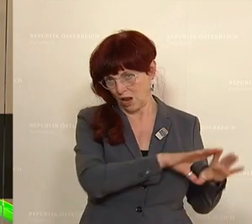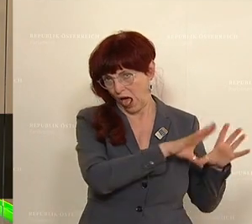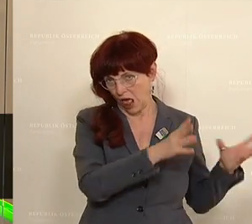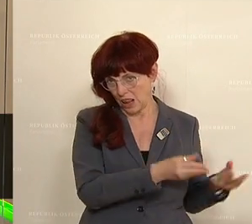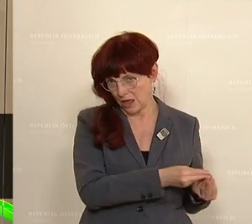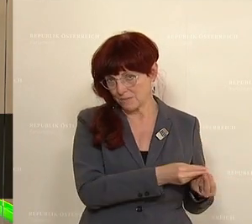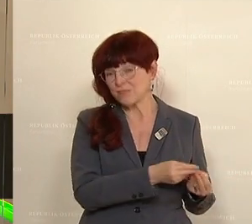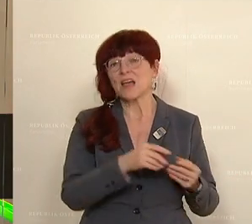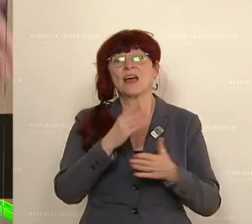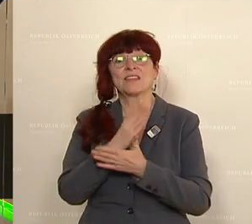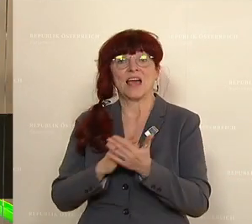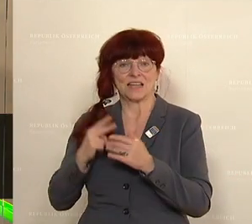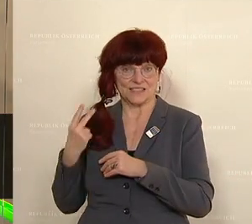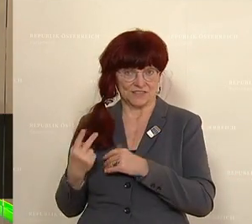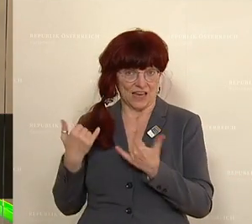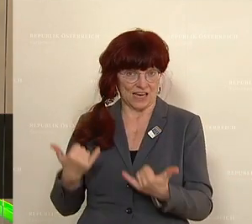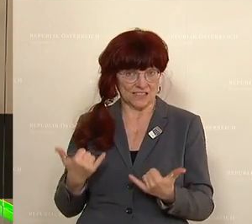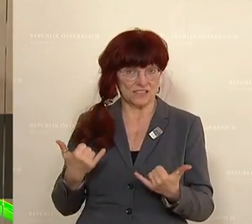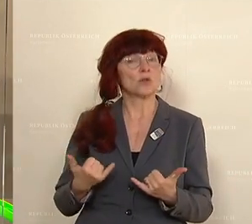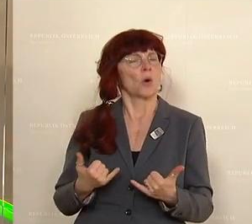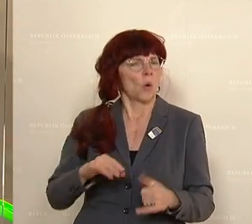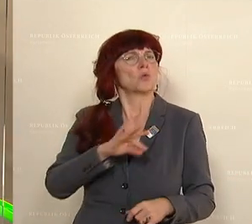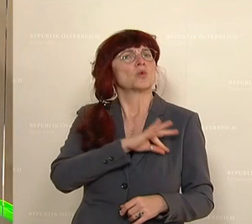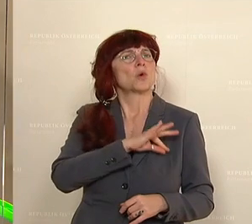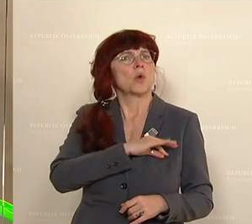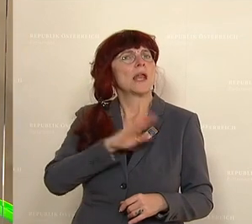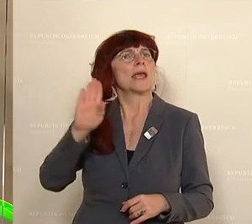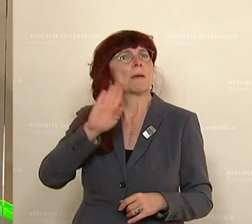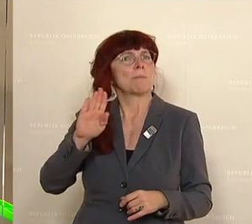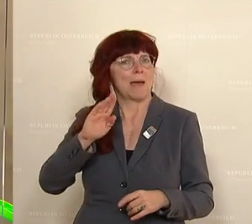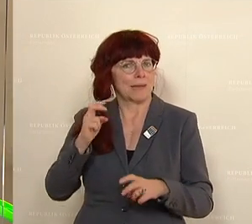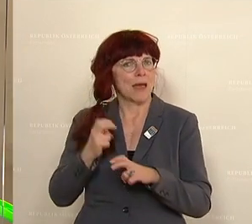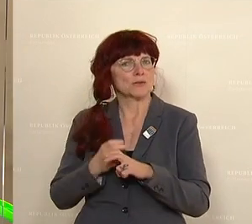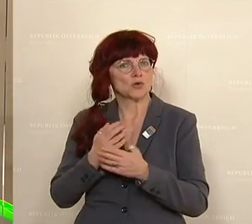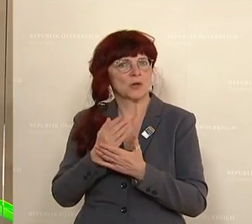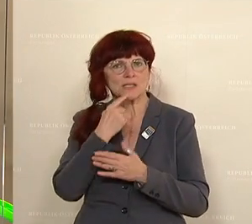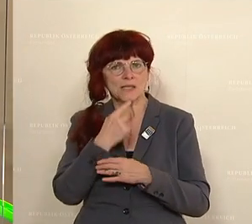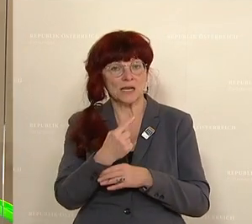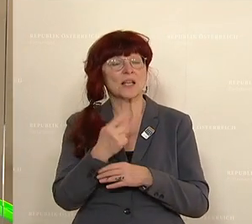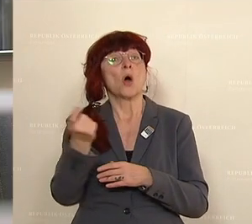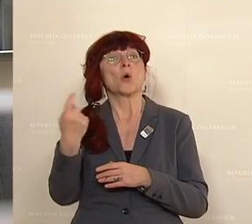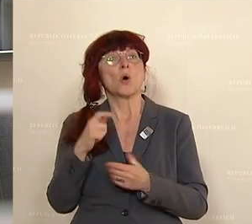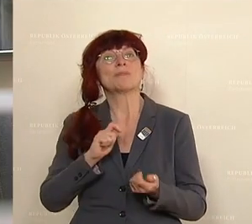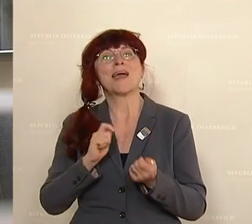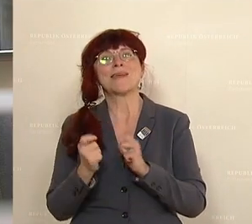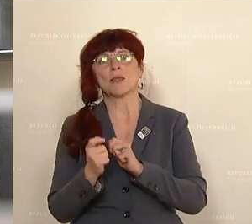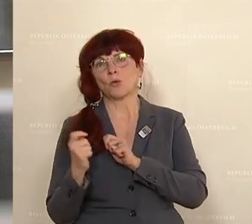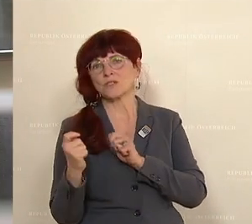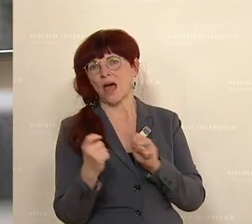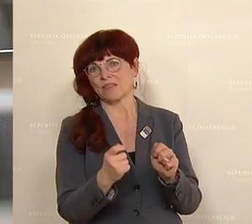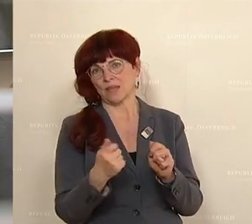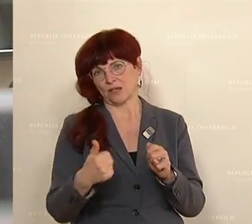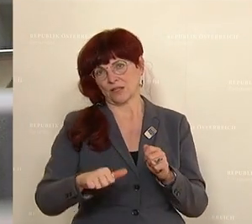eben Teil 2 und ja, Kollege Bernhard hat bereits erläutert, es wird einen Abänderungsantrag dazu geben. Nur er